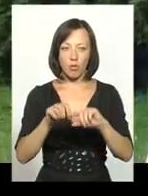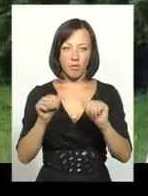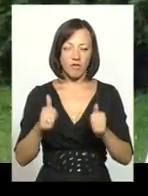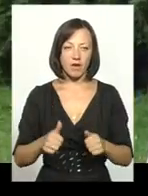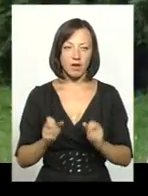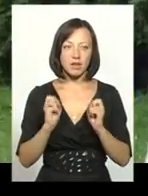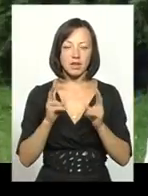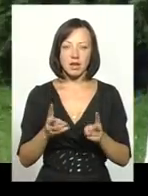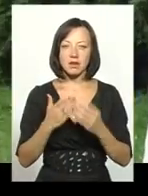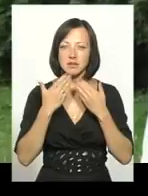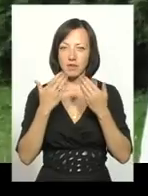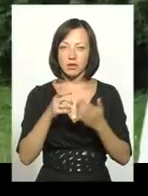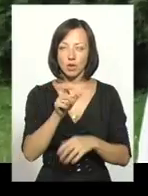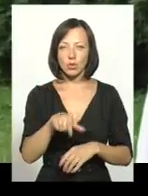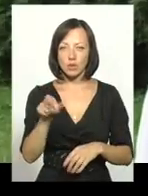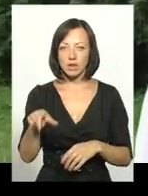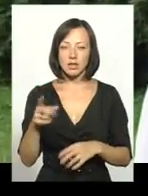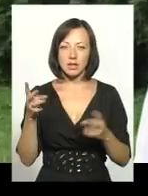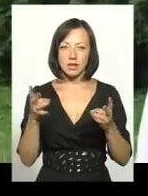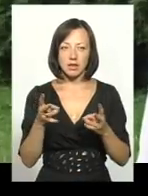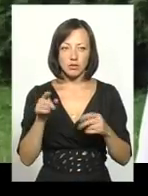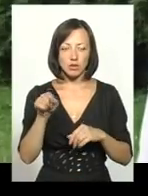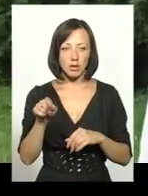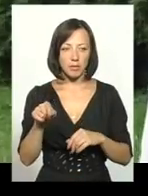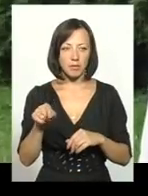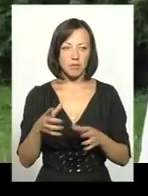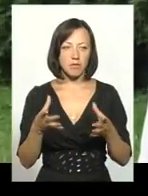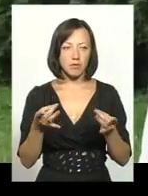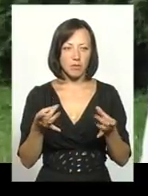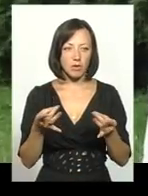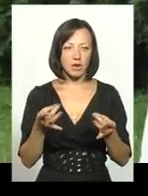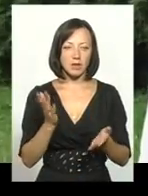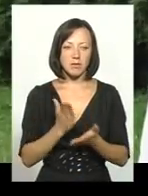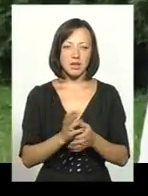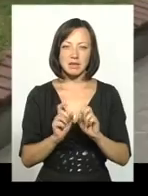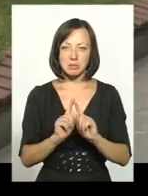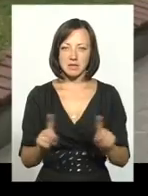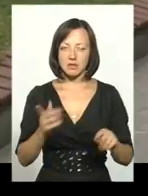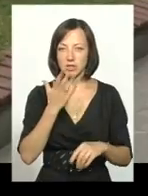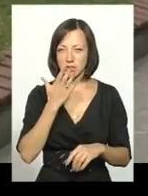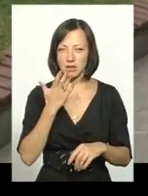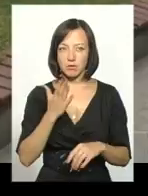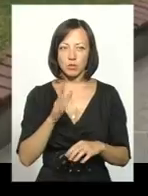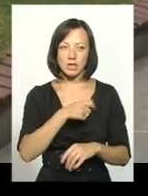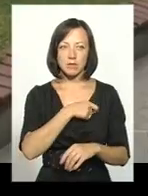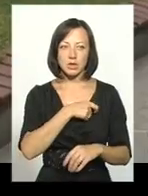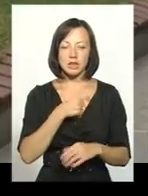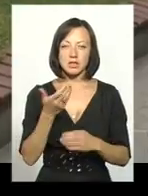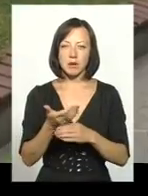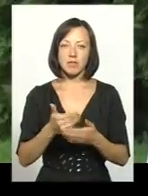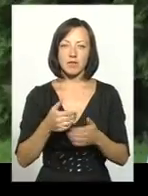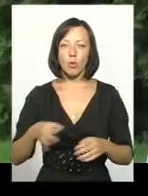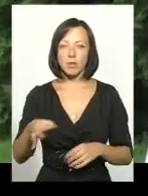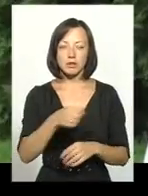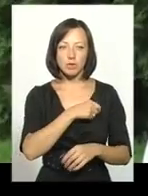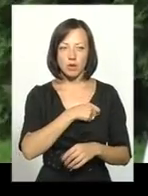в зверненні людей, що вони мокрі і мають специфічні запахи. То буде депутатський запах від обласної